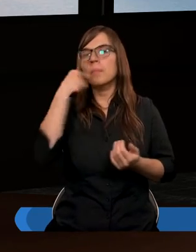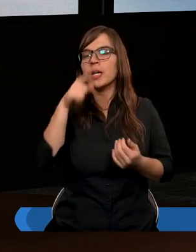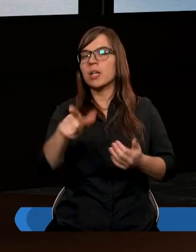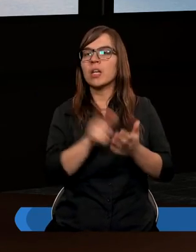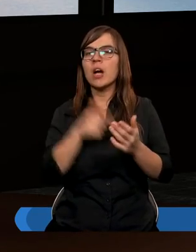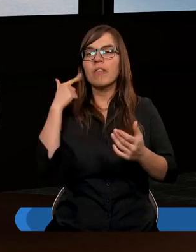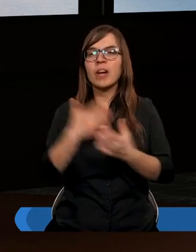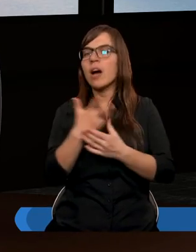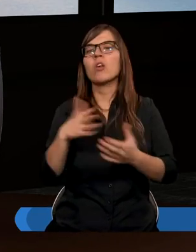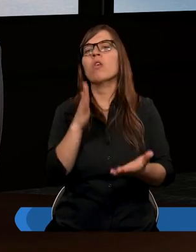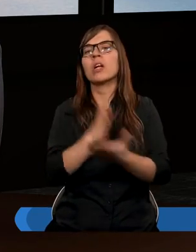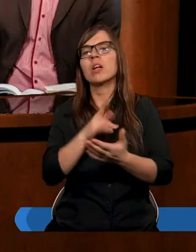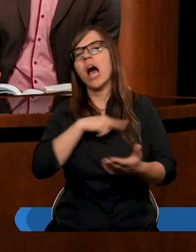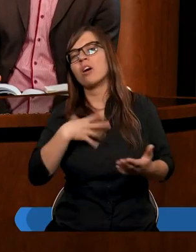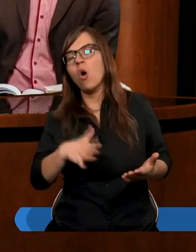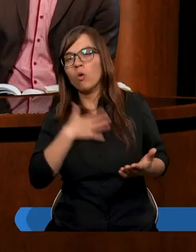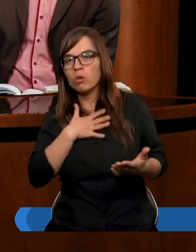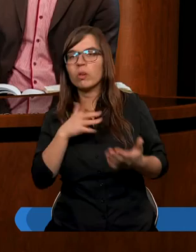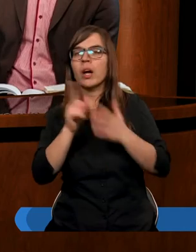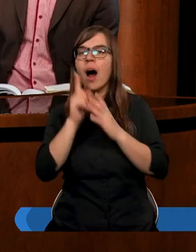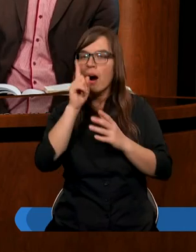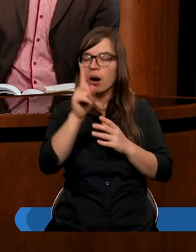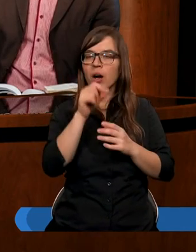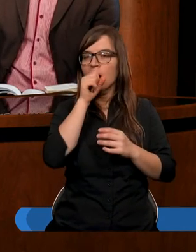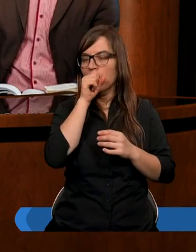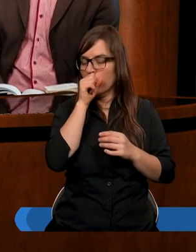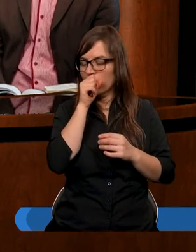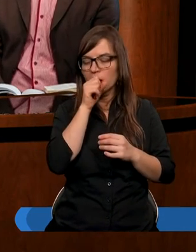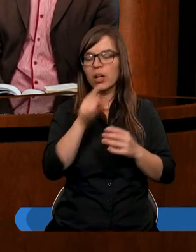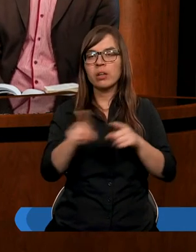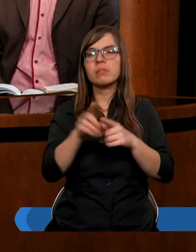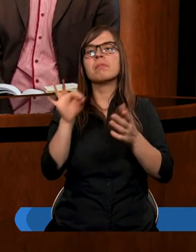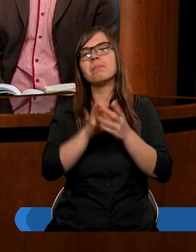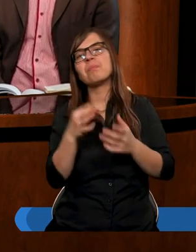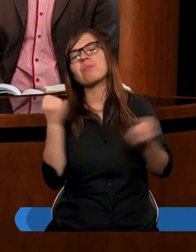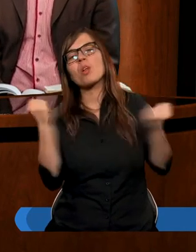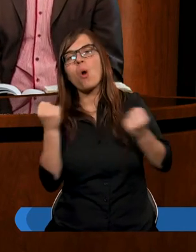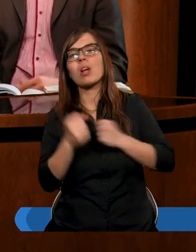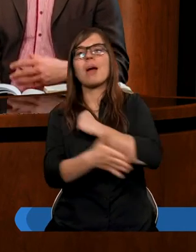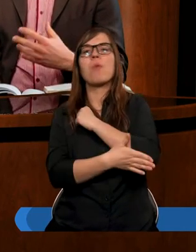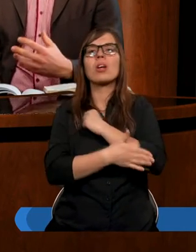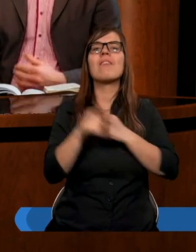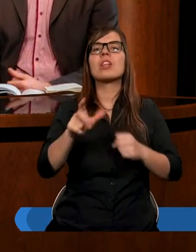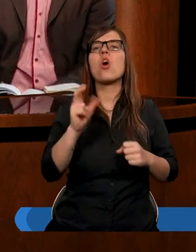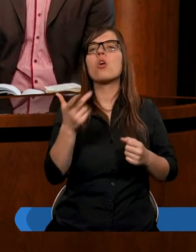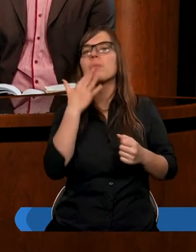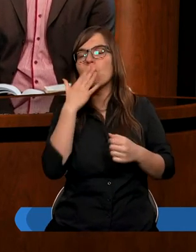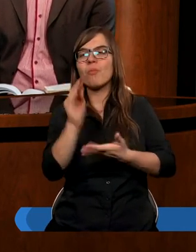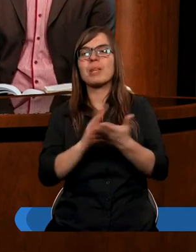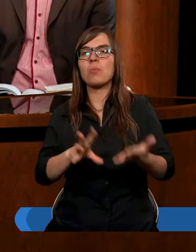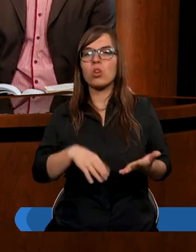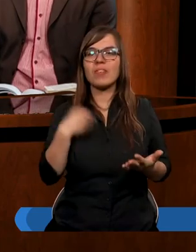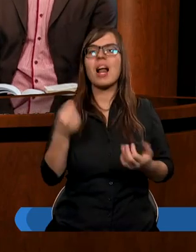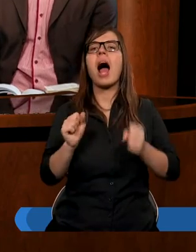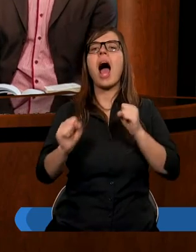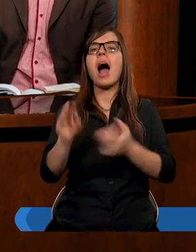często wiara to nie tylko nasze odczucia ale też pewne mocne podstawy tego o czym mówi Pismo Święte